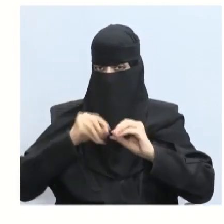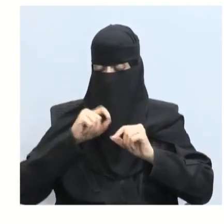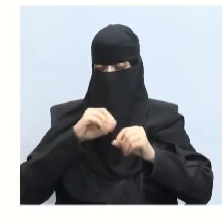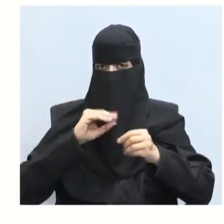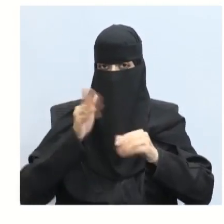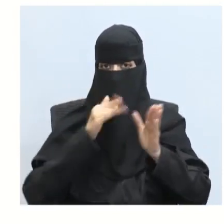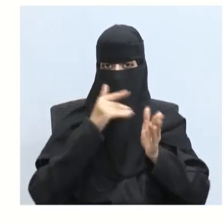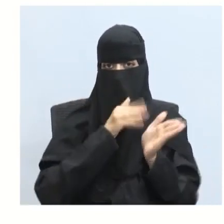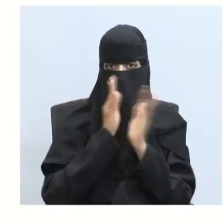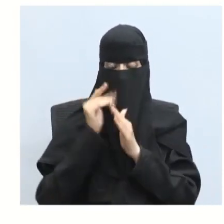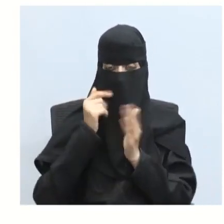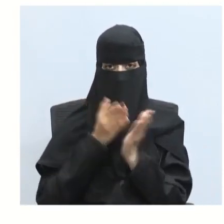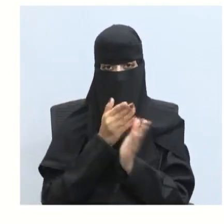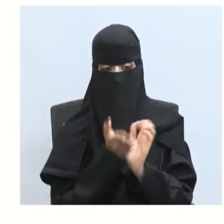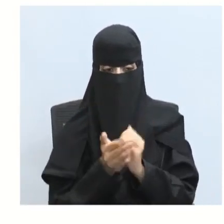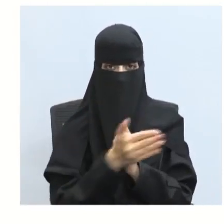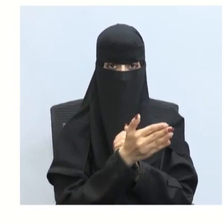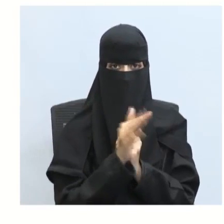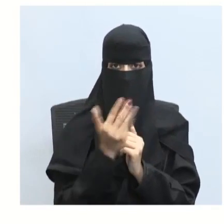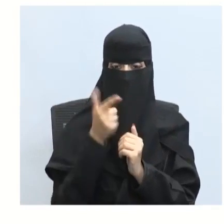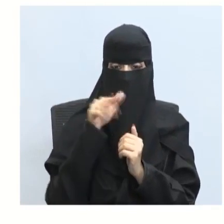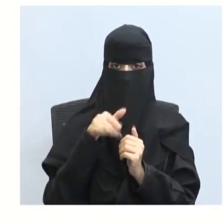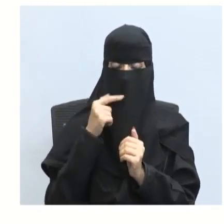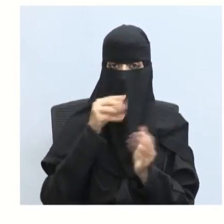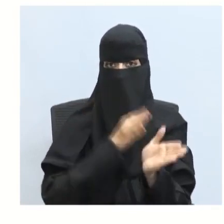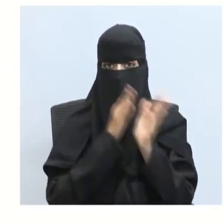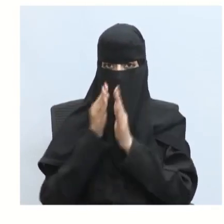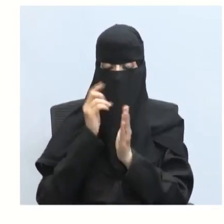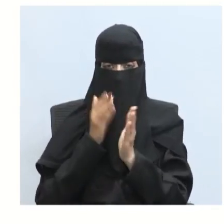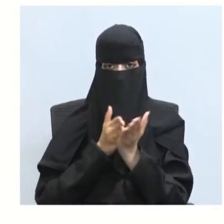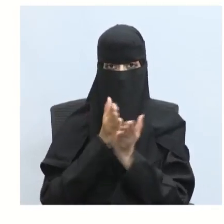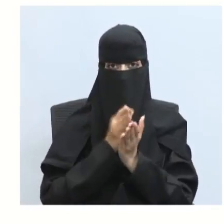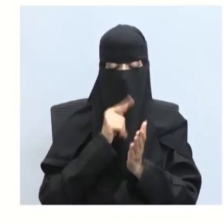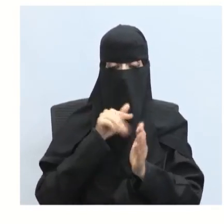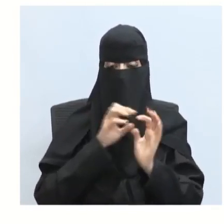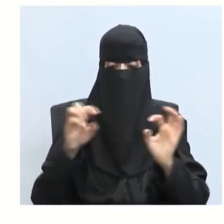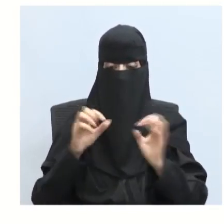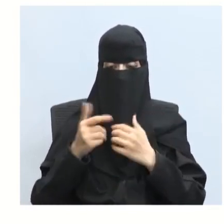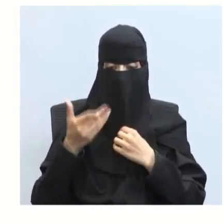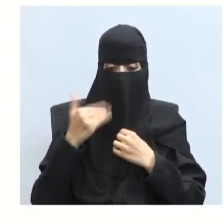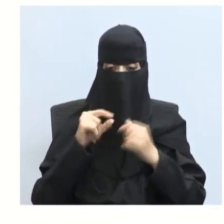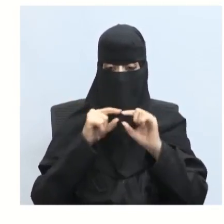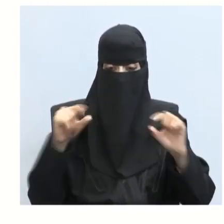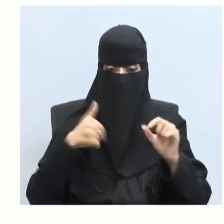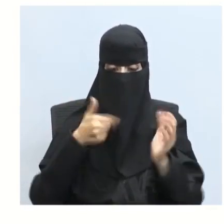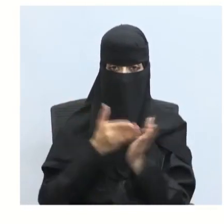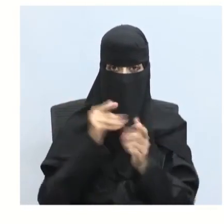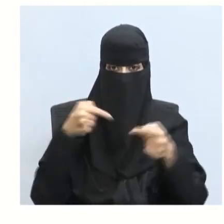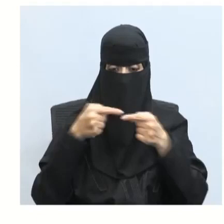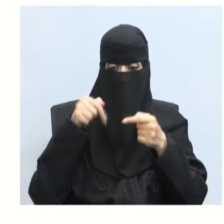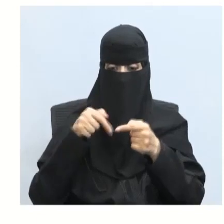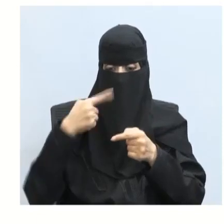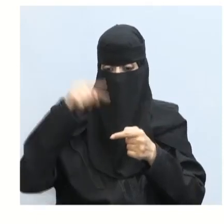أو ينتقل في مسار منحني؟ نعم ينتقل في خطوط مستقيمة الخط المستقيم الذي